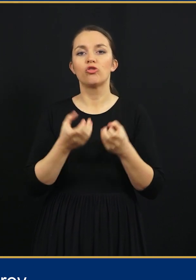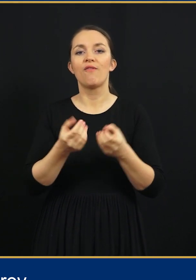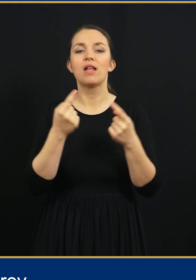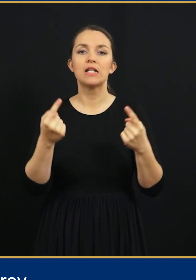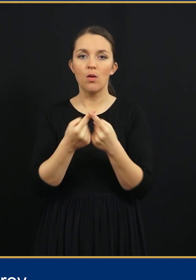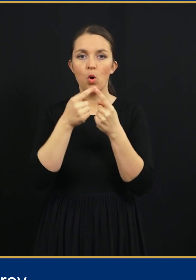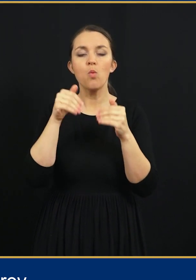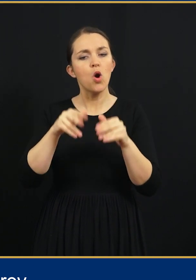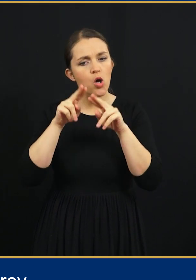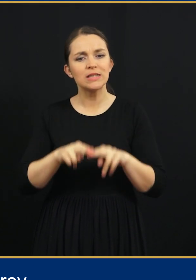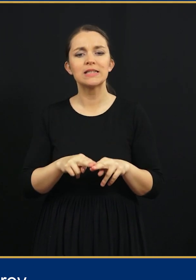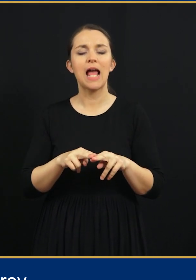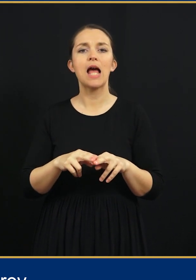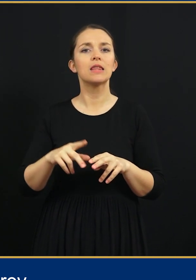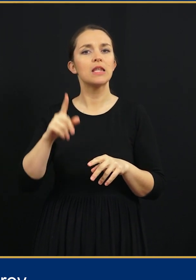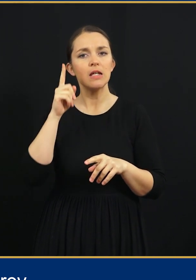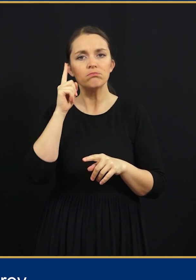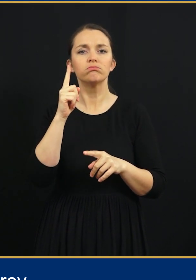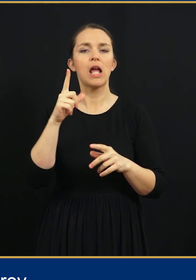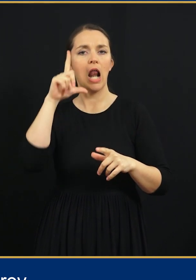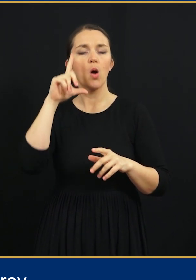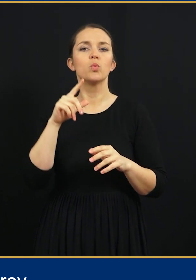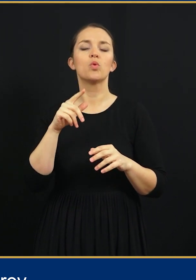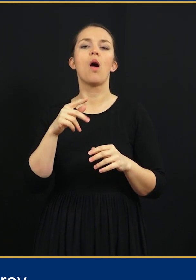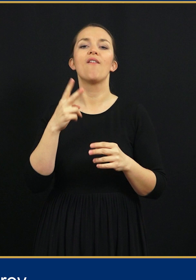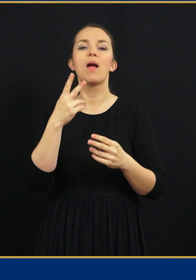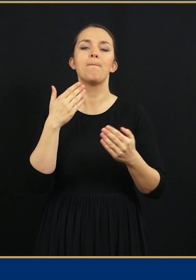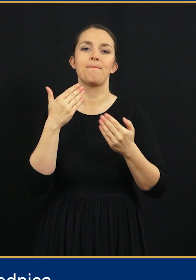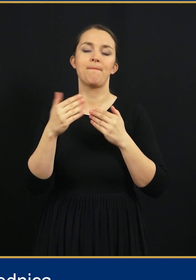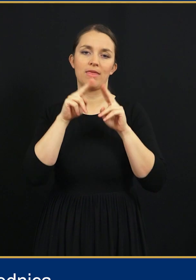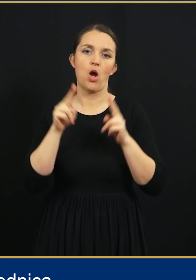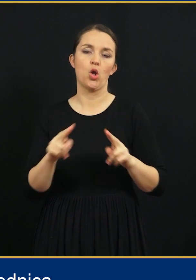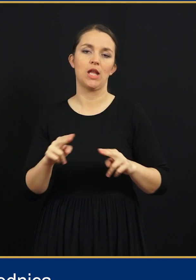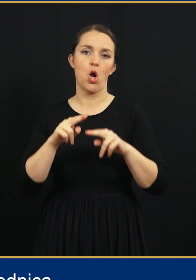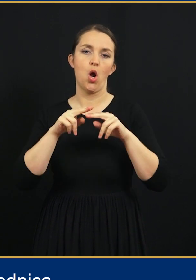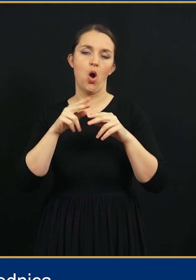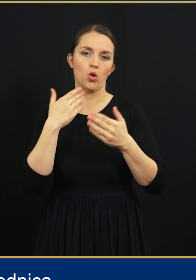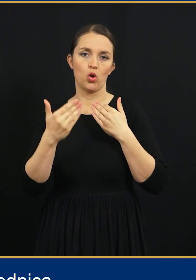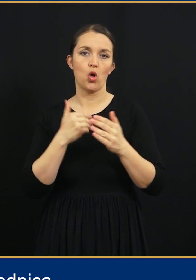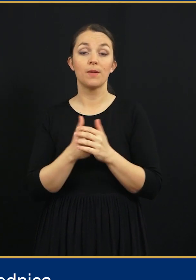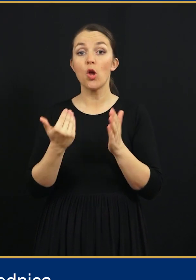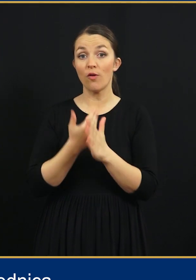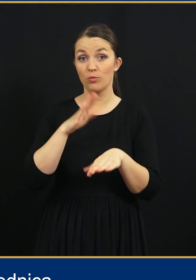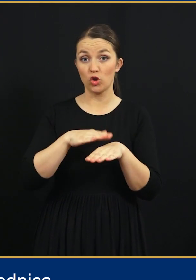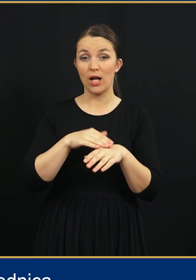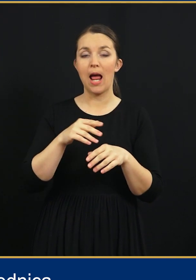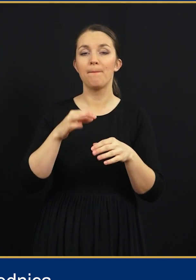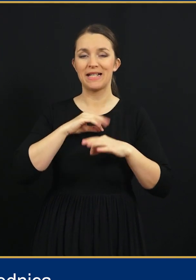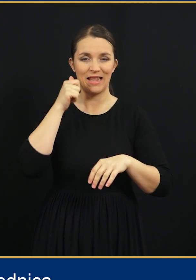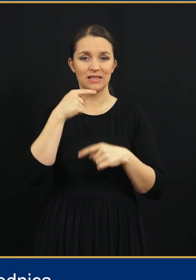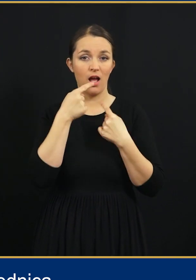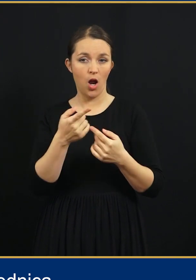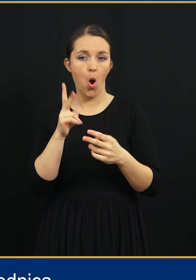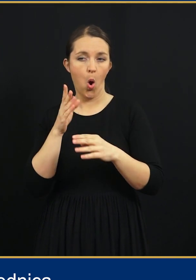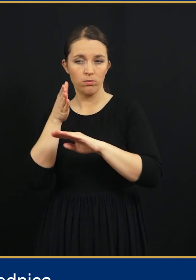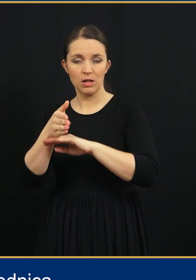reševanje sporov ostati imperativ v mednarodnih odnosih. Novost poročanja, ki jo je predsednica napovedala